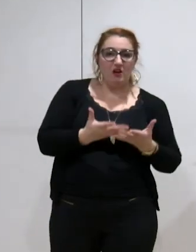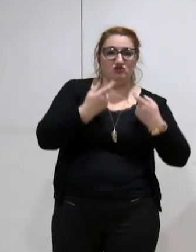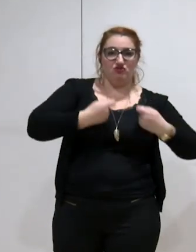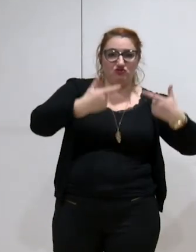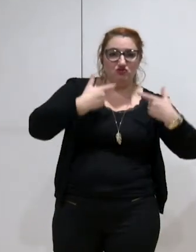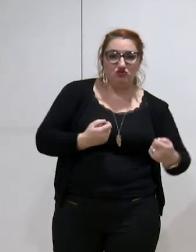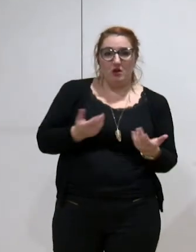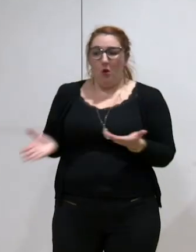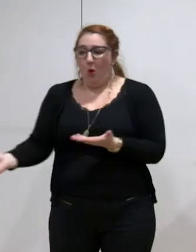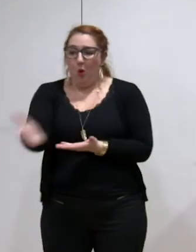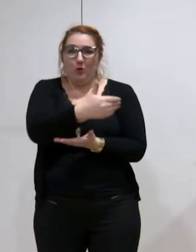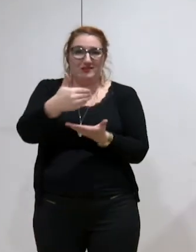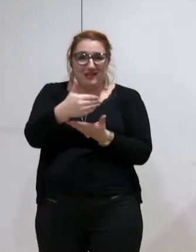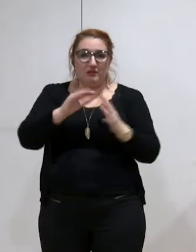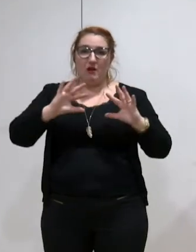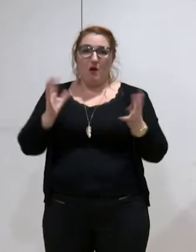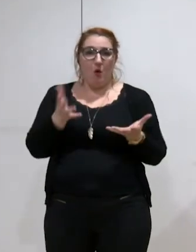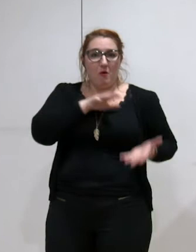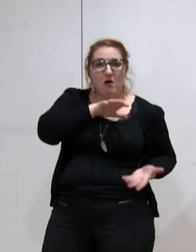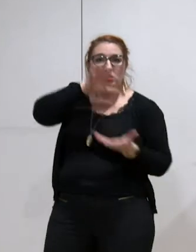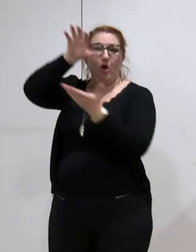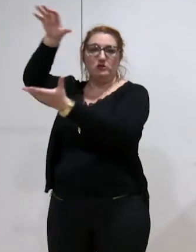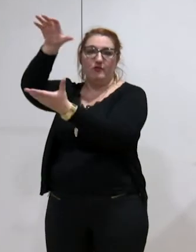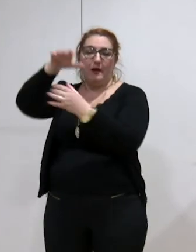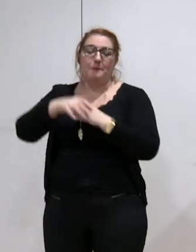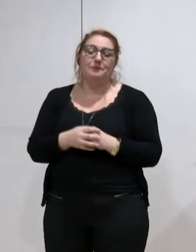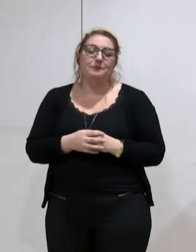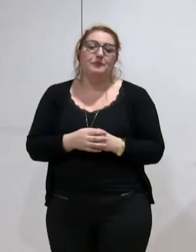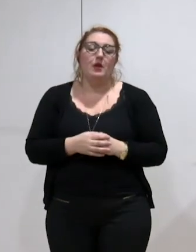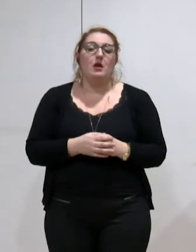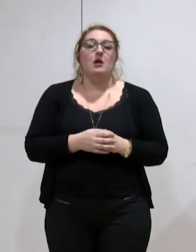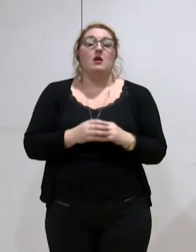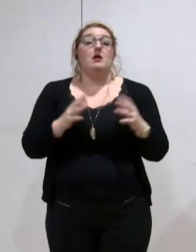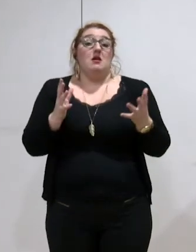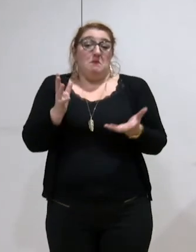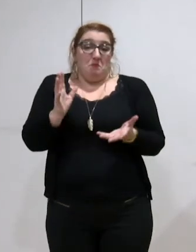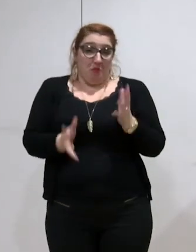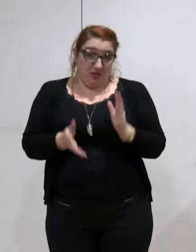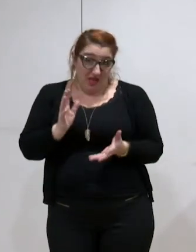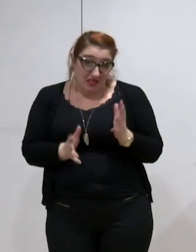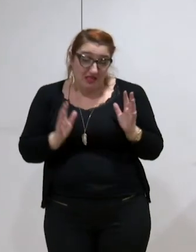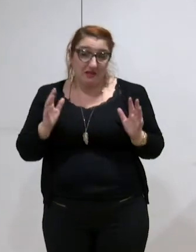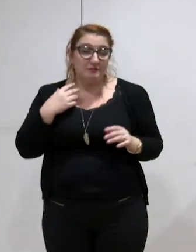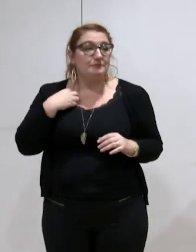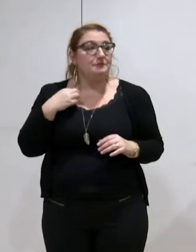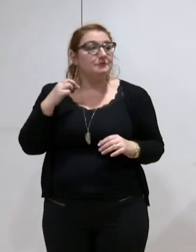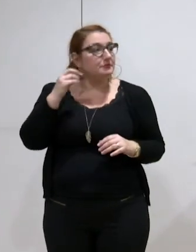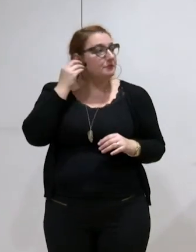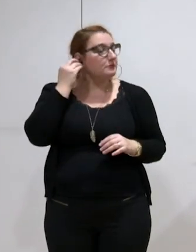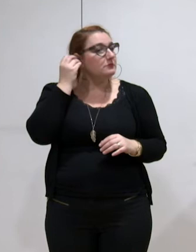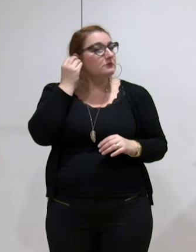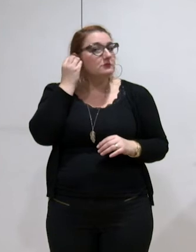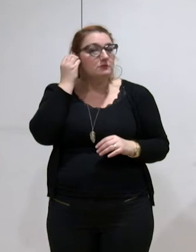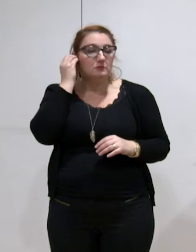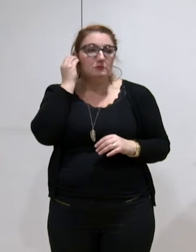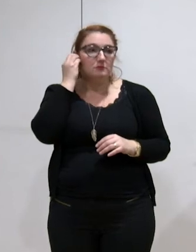sont liées à ces compétences. Et peut-être, à ce stade, je vais